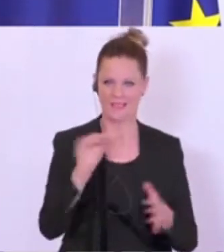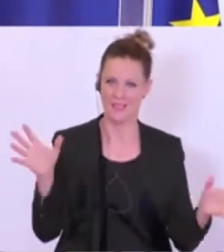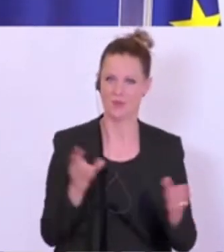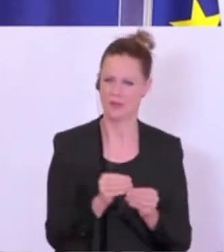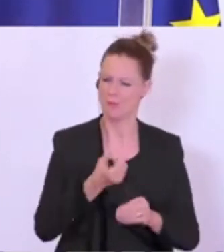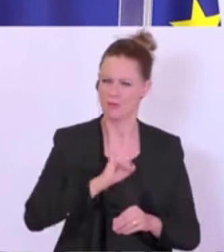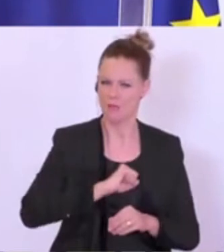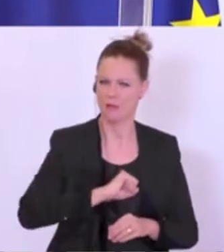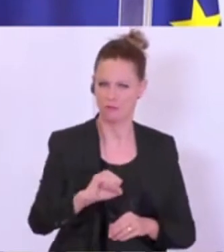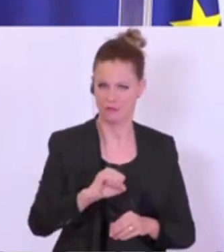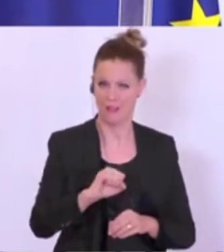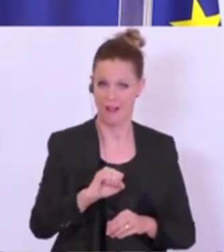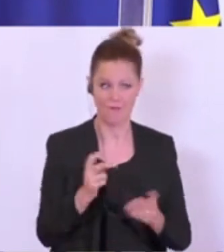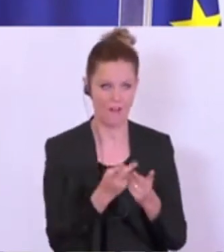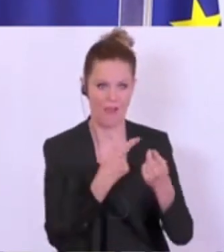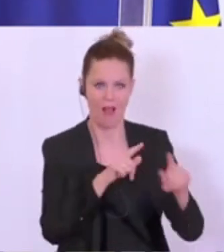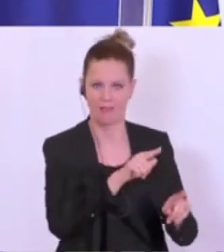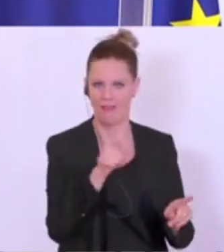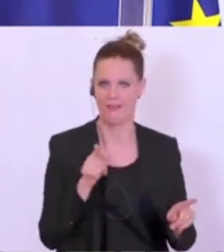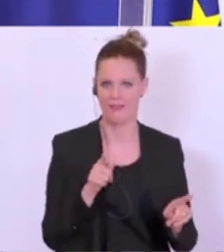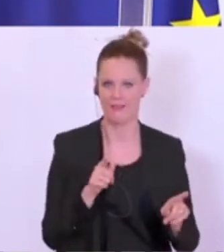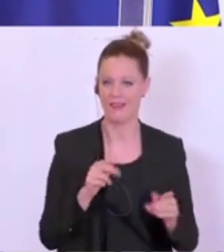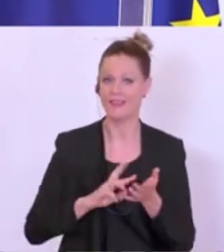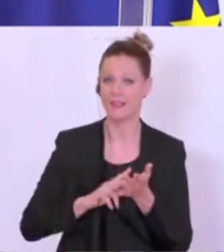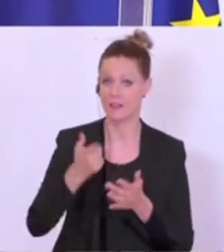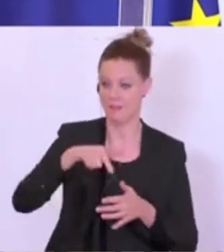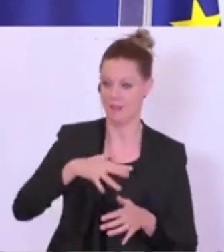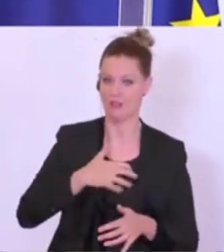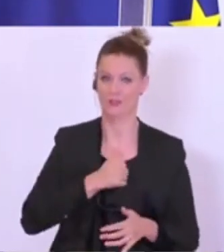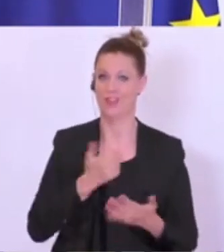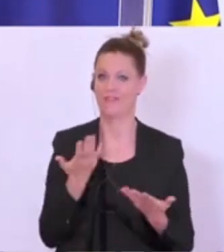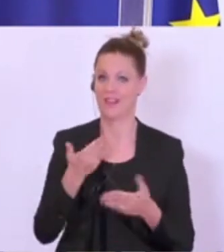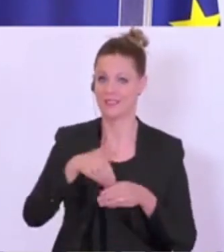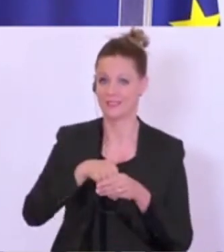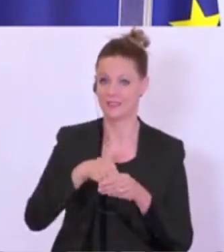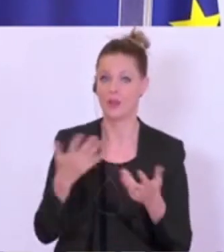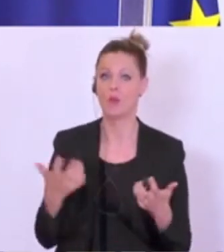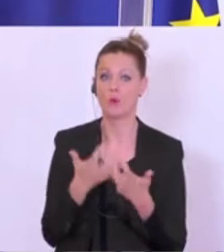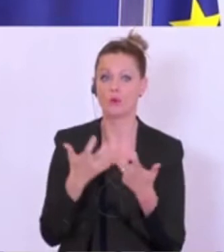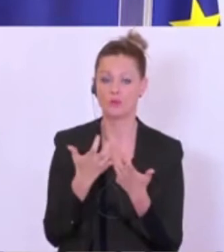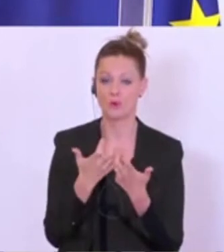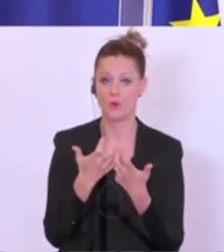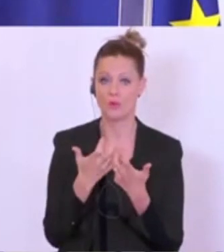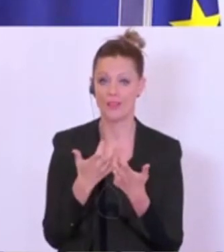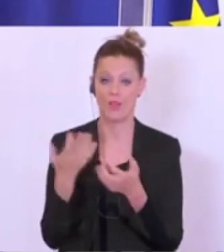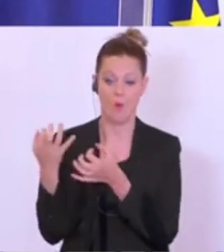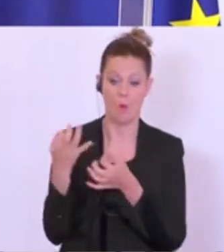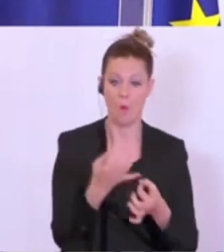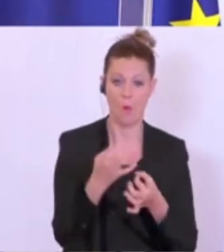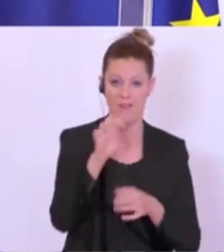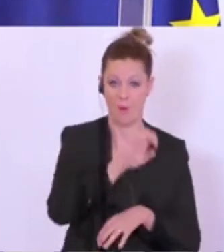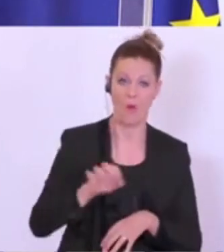schneller sein als die anderen. Denn durch die Digitalisierung schaffen wir es auch, Produktionen nach Europa